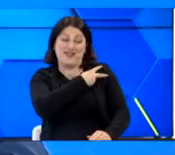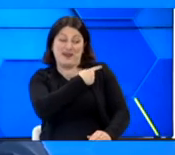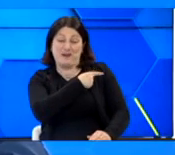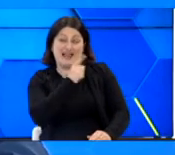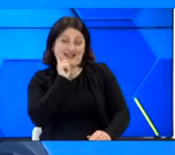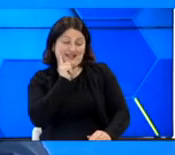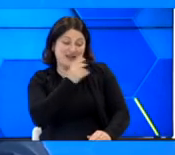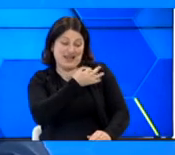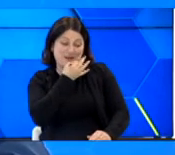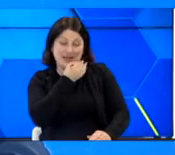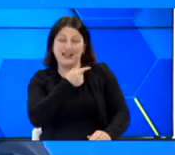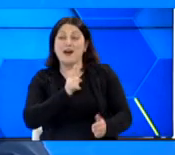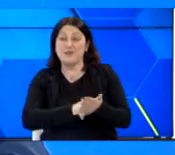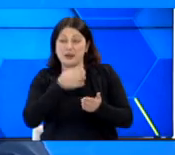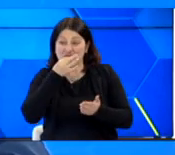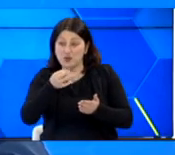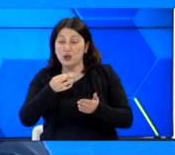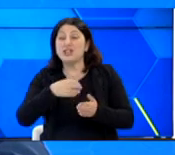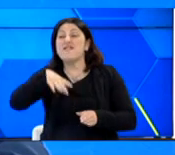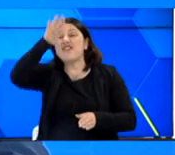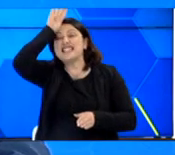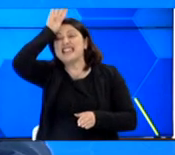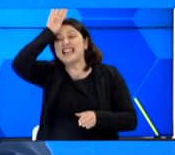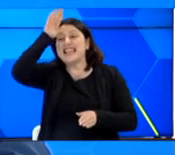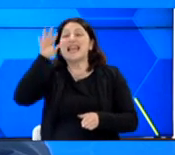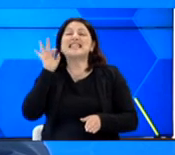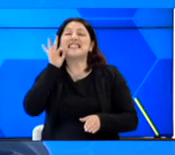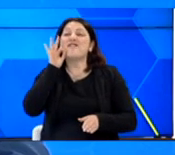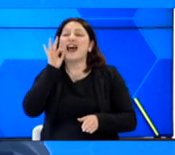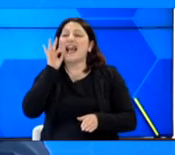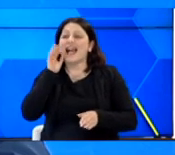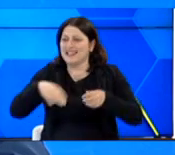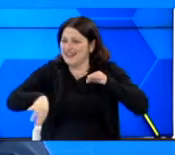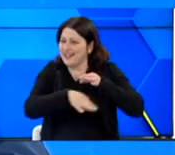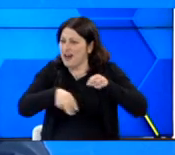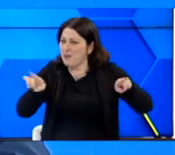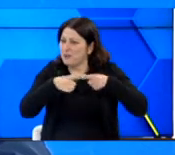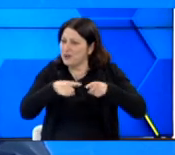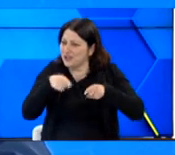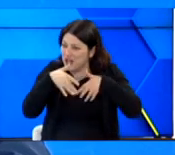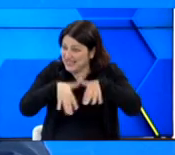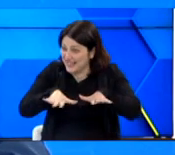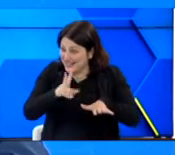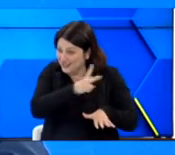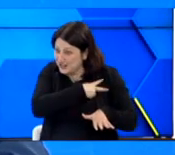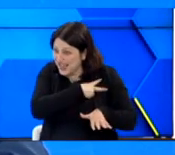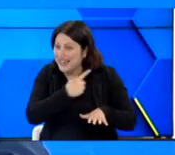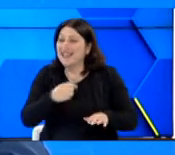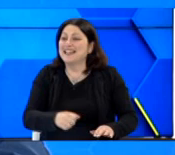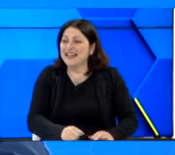ότι είναι συγγενής με τον Βασίλειτο Σταυρακάκη, Λυράρη, ο Ιωσήφ Σταυρακάκης. Έτσι λέγαμε πριν την εκπομπή.